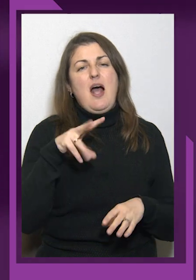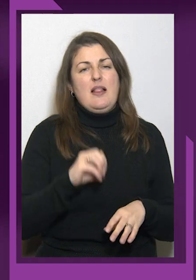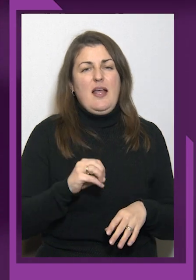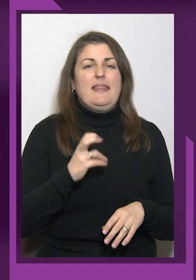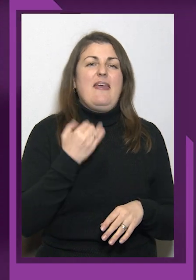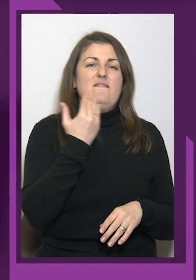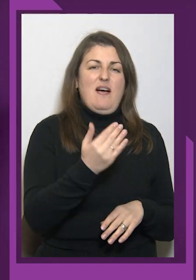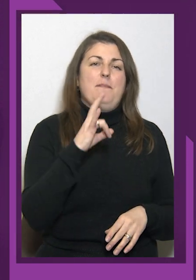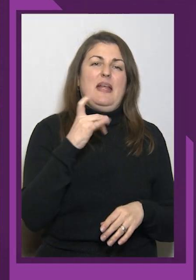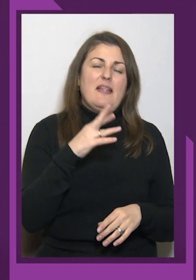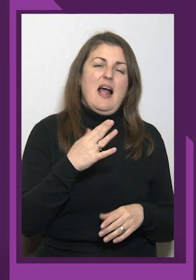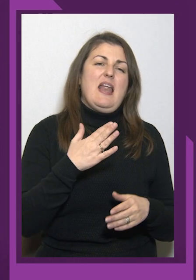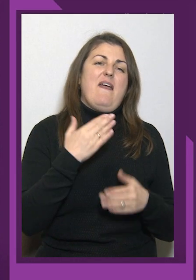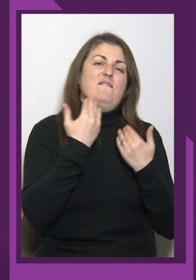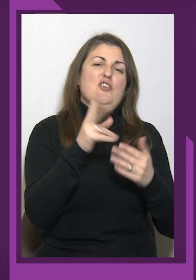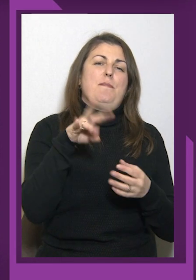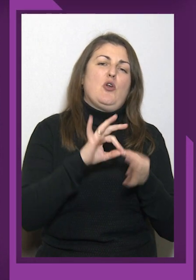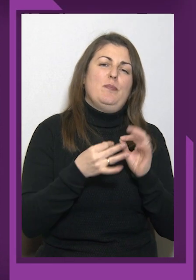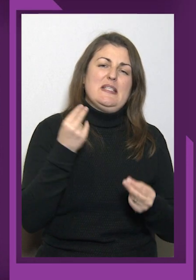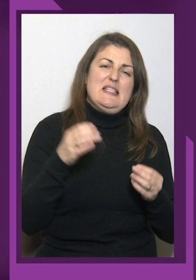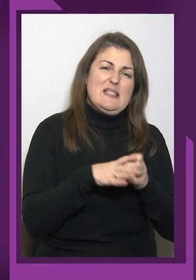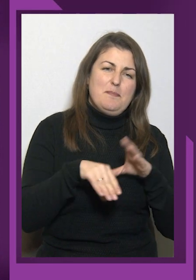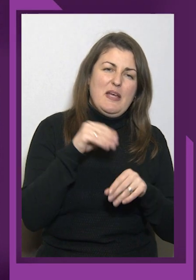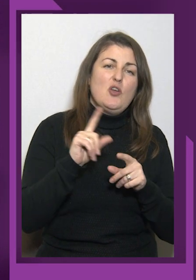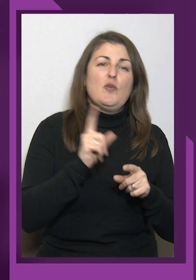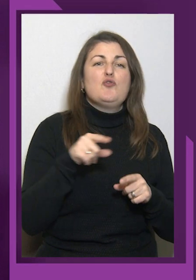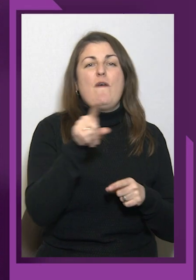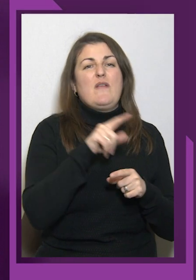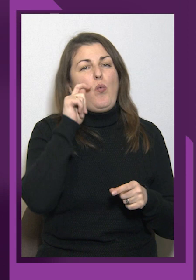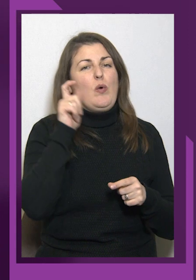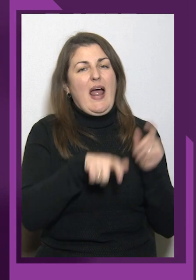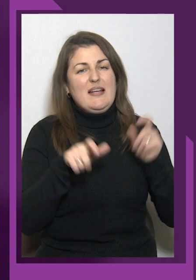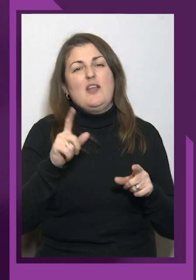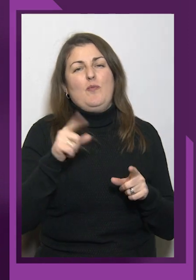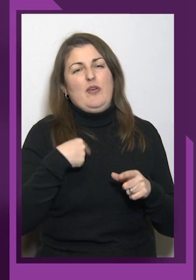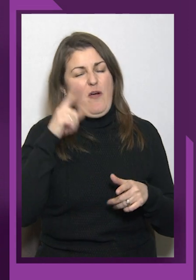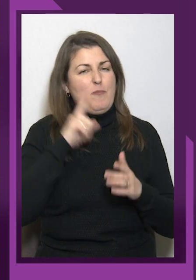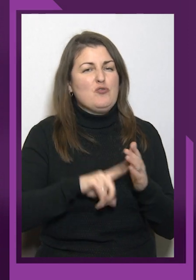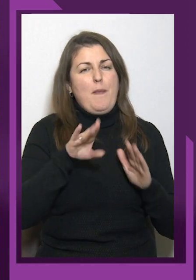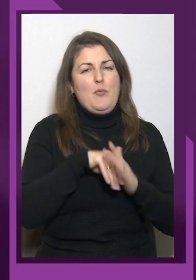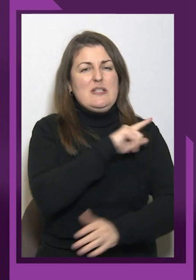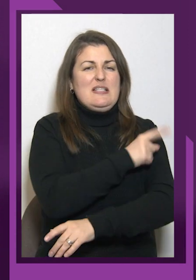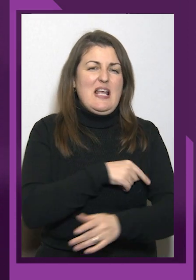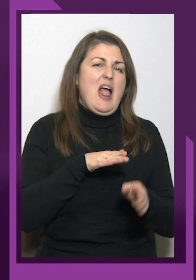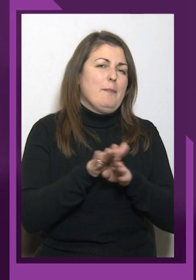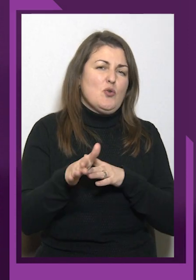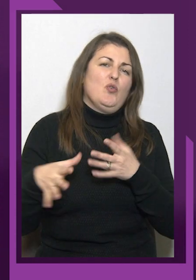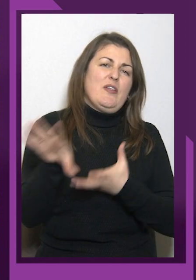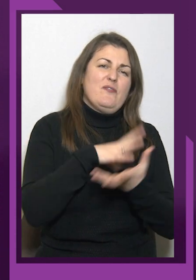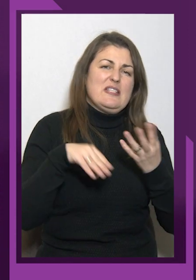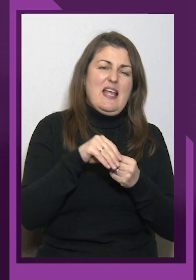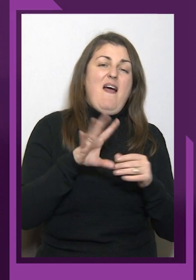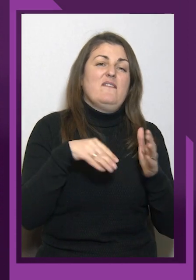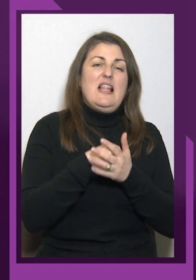тому що ви українці, тому я впевнений, що підсилу абсолютно все. Власне, не можу не запитати в контексті, так, міжнародних